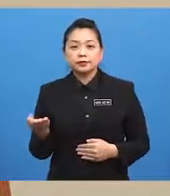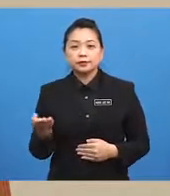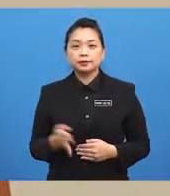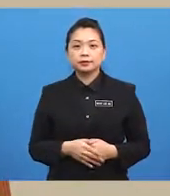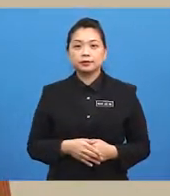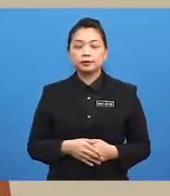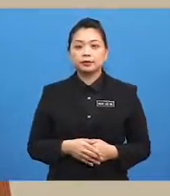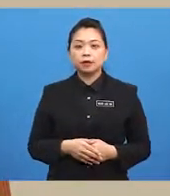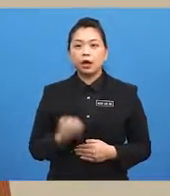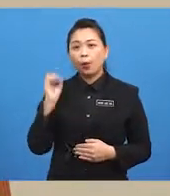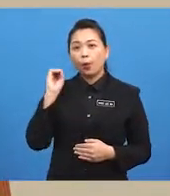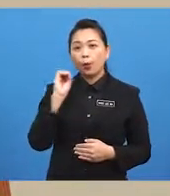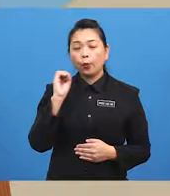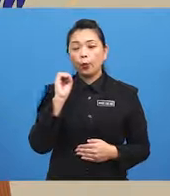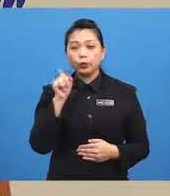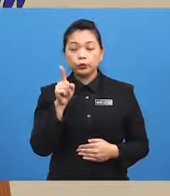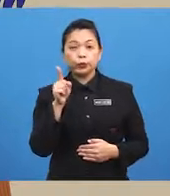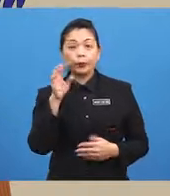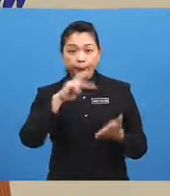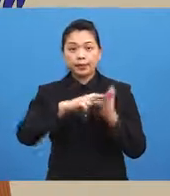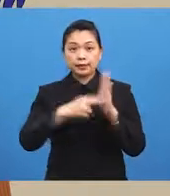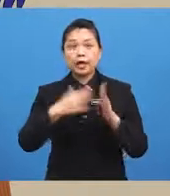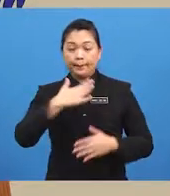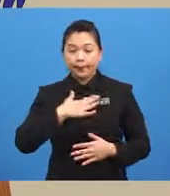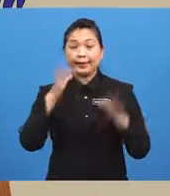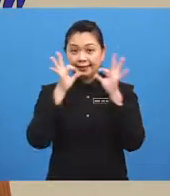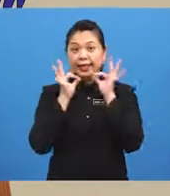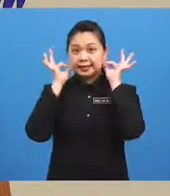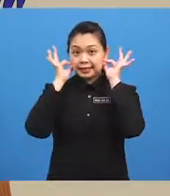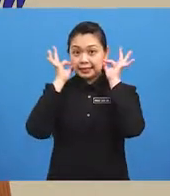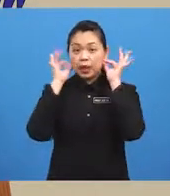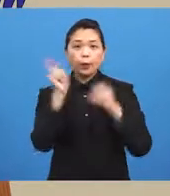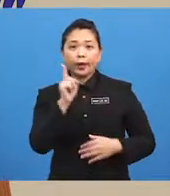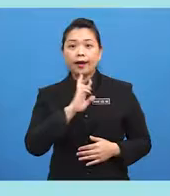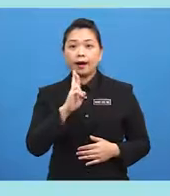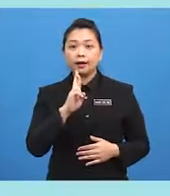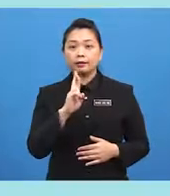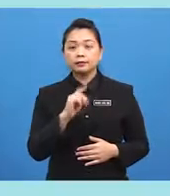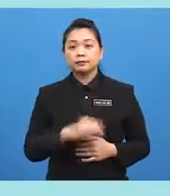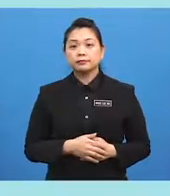Oh... ...you mean my cats. Where are the cats?